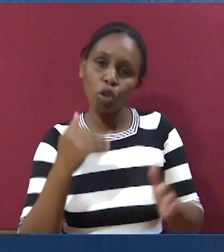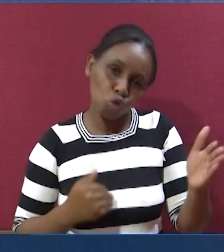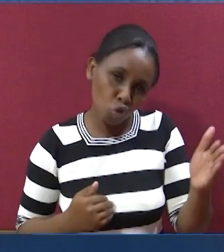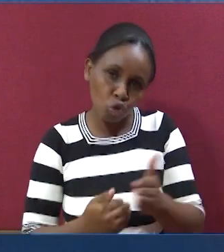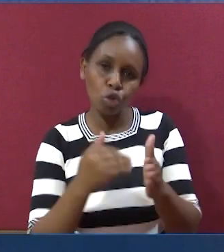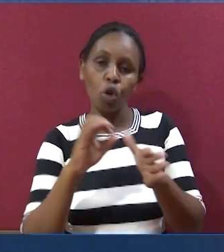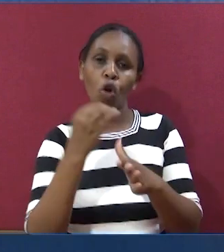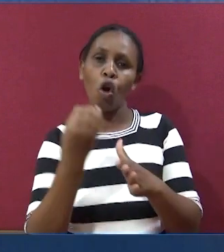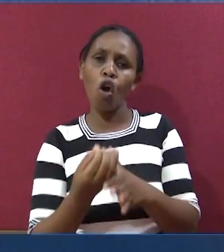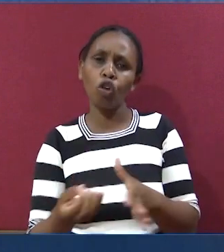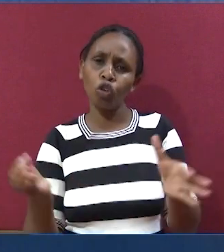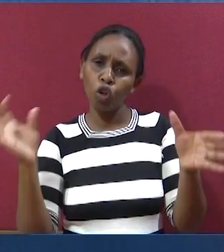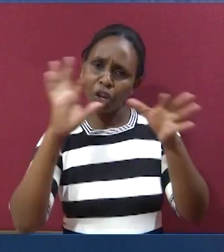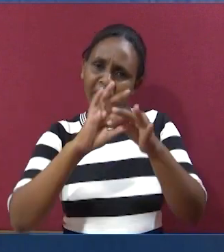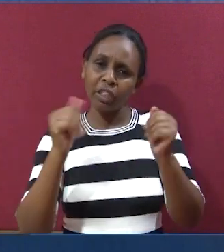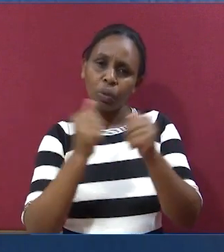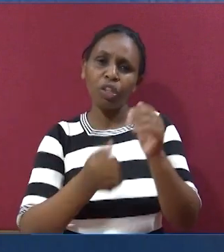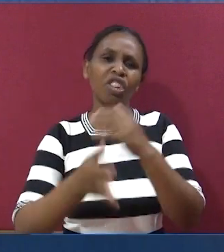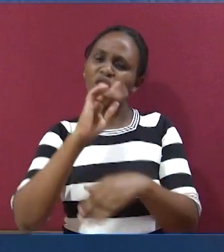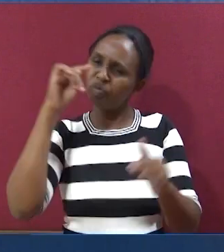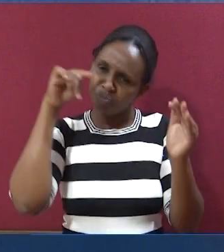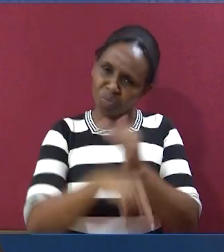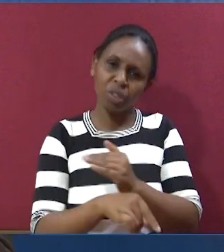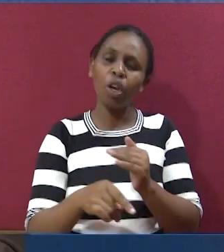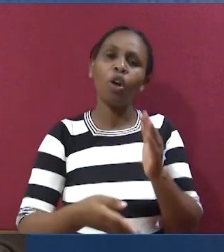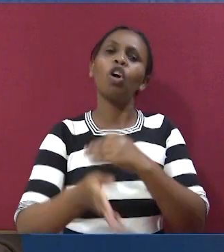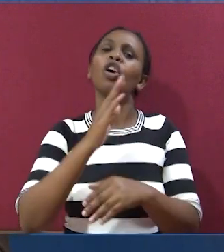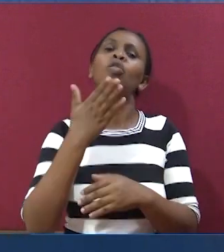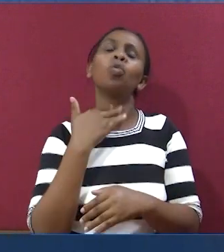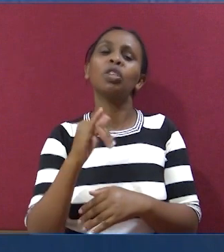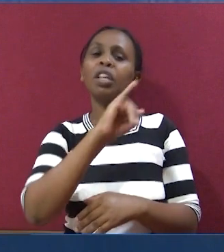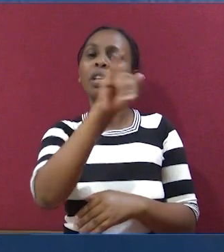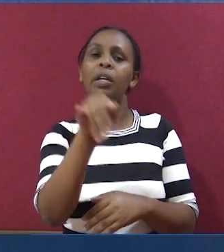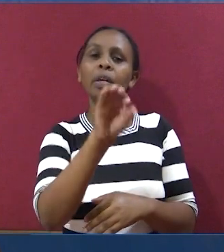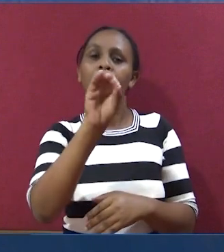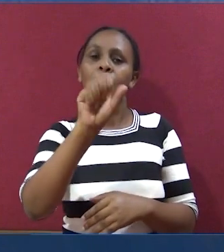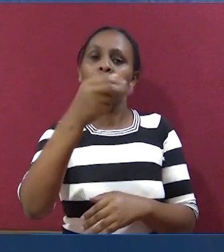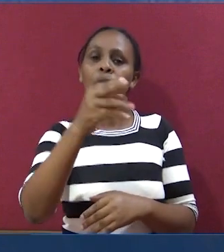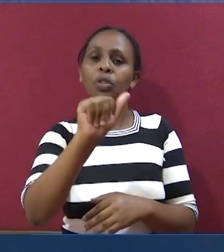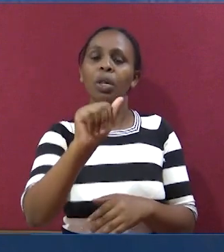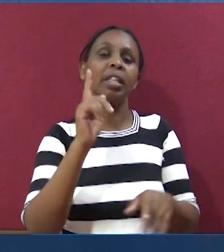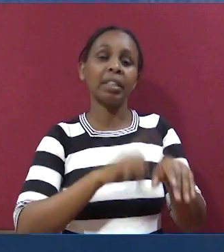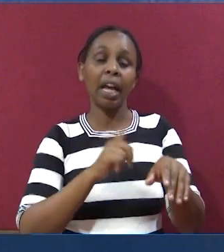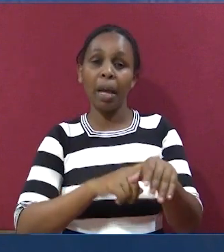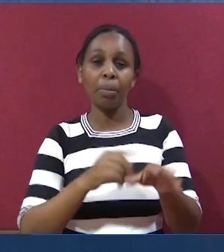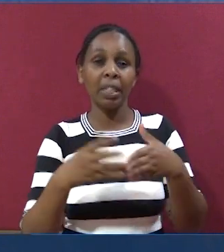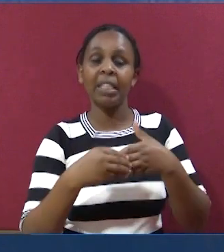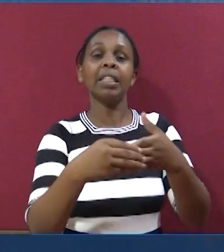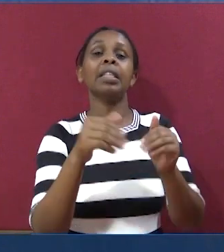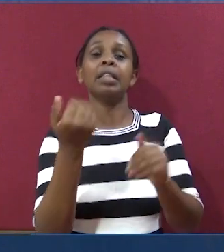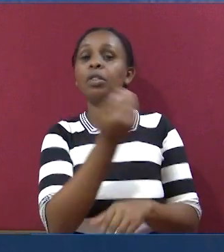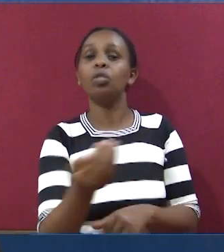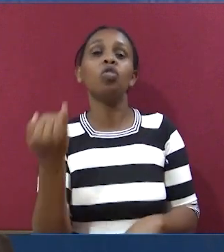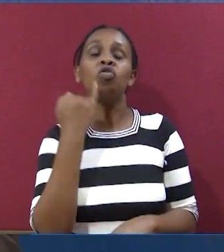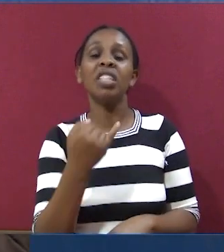kuwa karibu, ama kuungana na mungu kwa undani. Anataka, mungu alikuwa nataka, Joshua anapo ongoza, wana wa Izraheli.